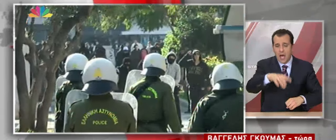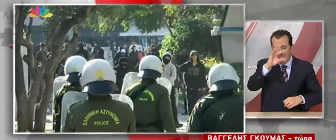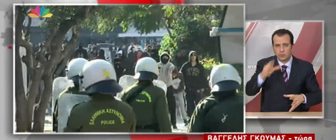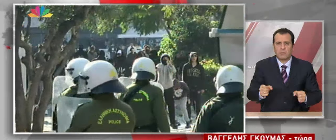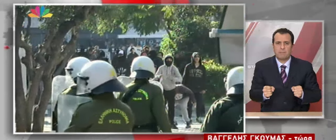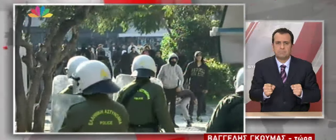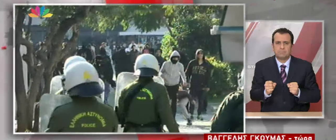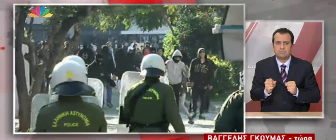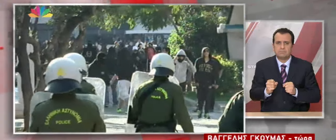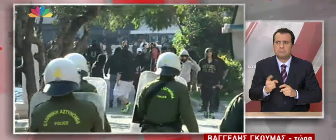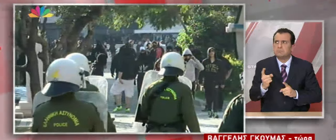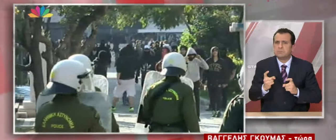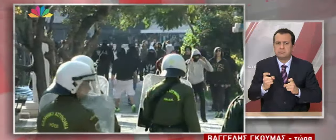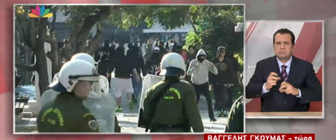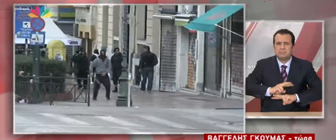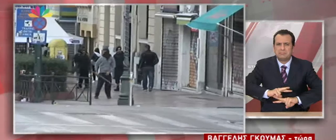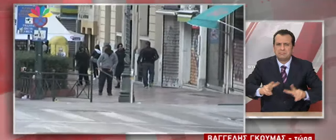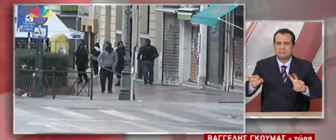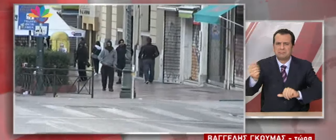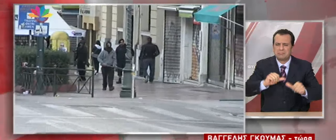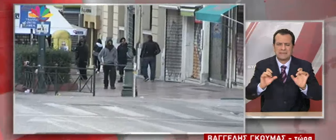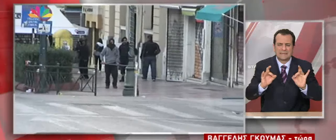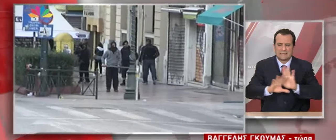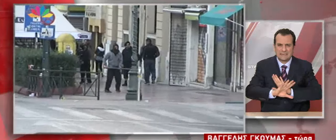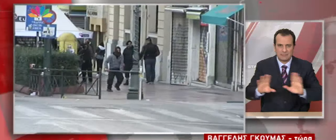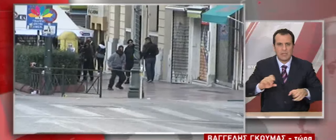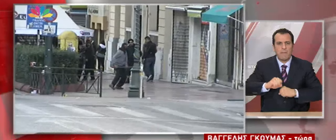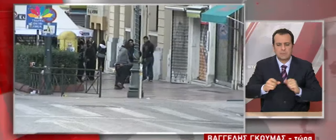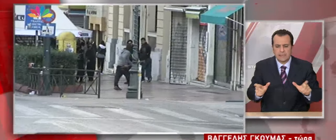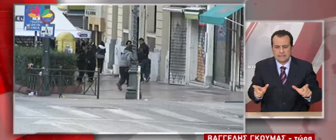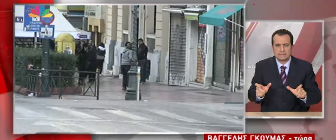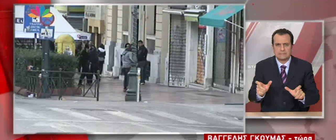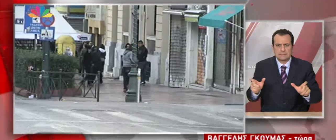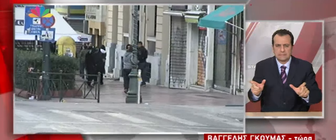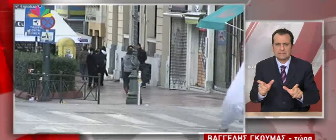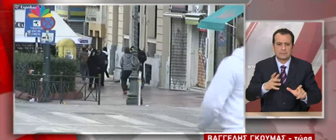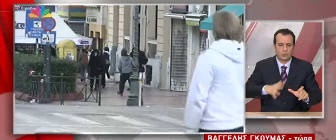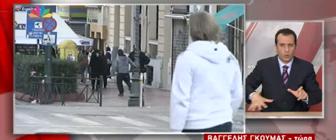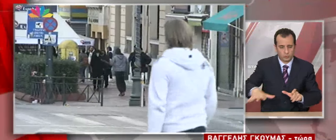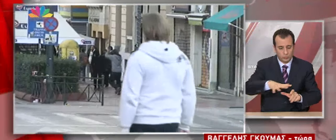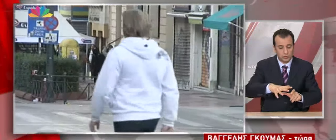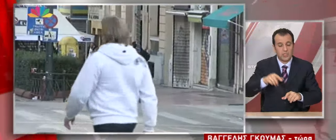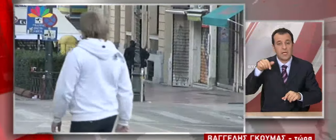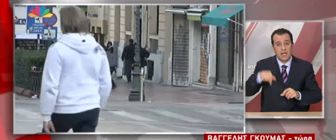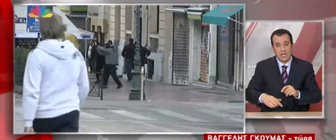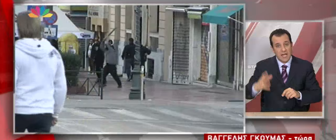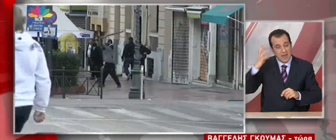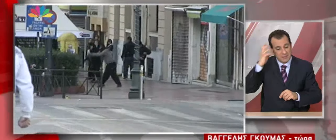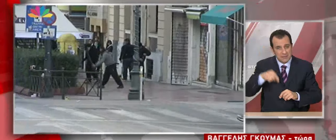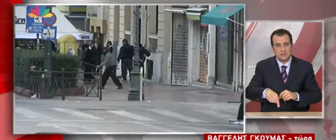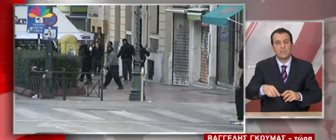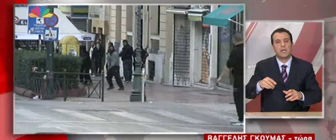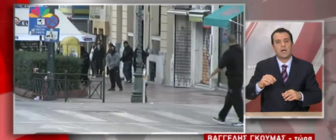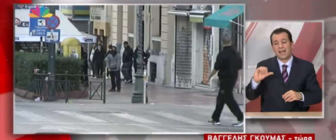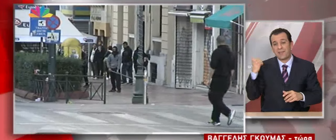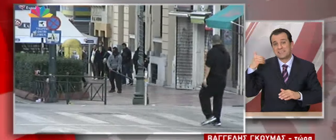χρήση δακρυγόνων, απλά προσπάθησαν να τους περιορίσουν στο συγκεκριμένο χώρο. Να θυμίσουμε σε αυτό τη στιγμή ότι επεισόδια είχαμε